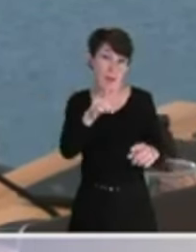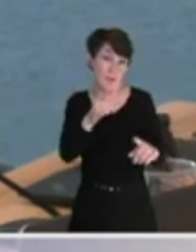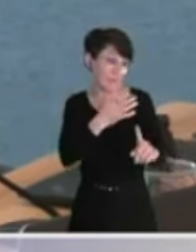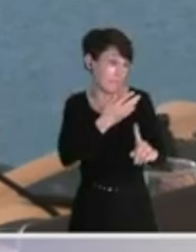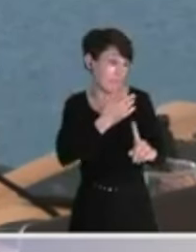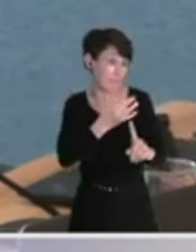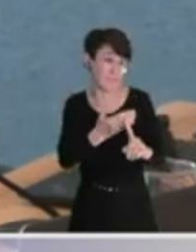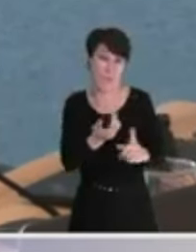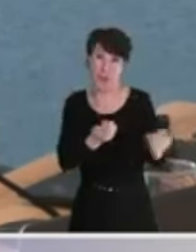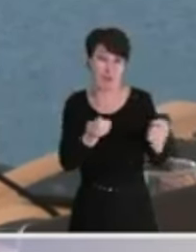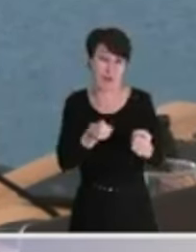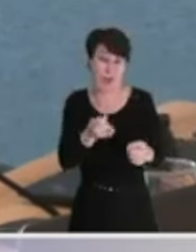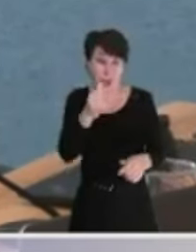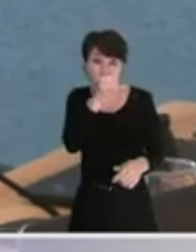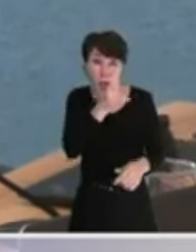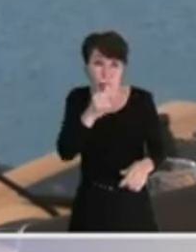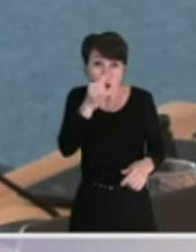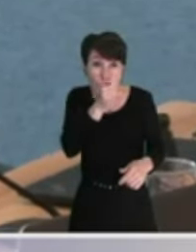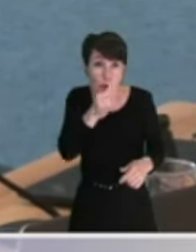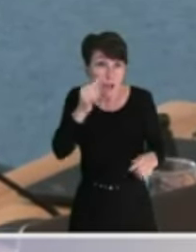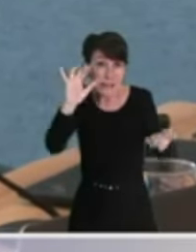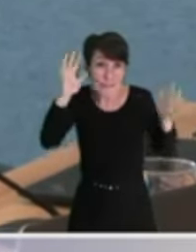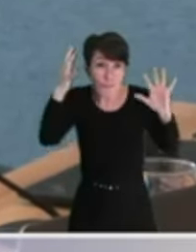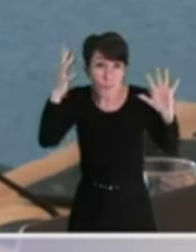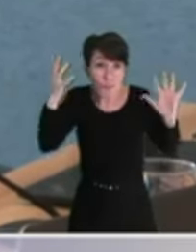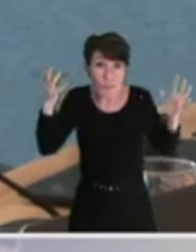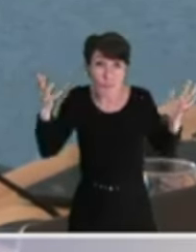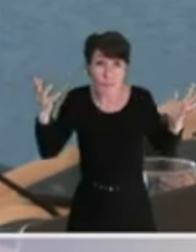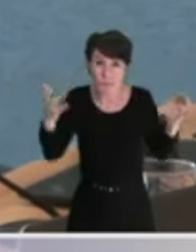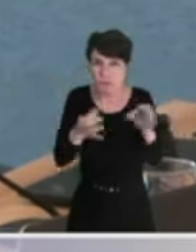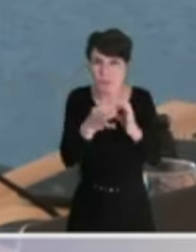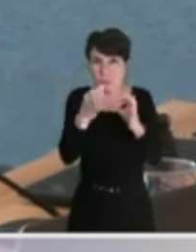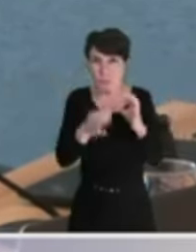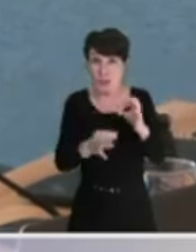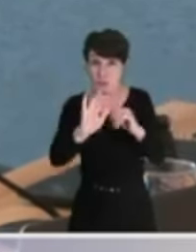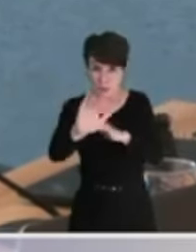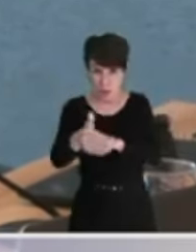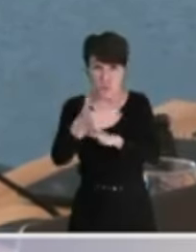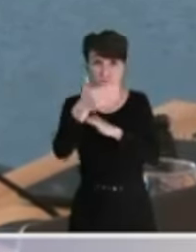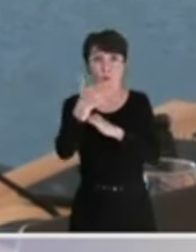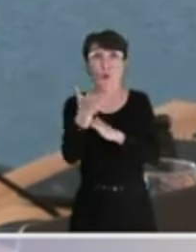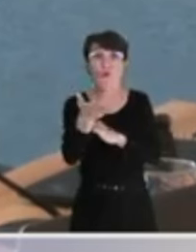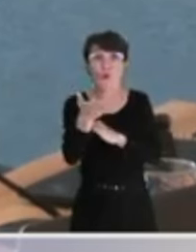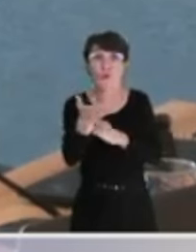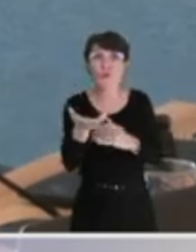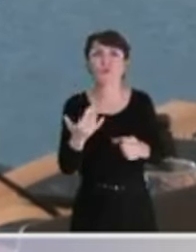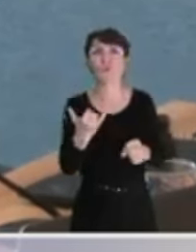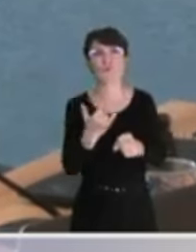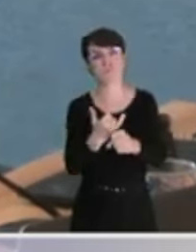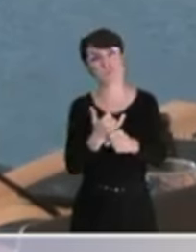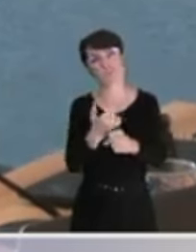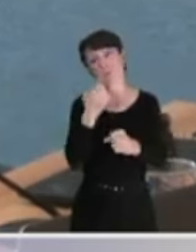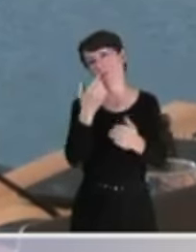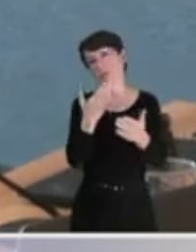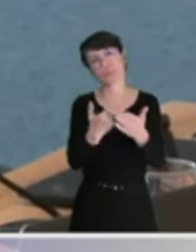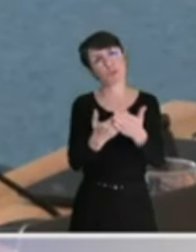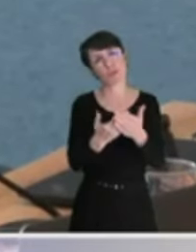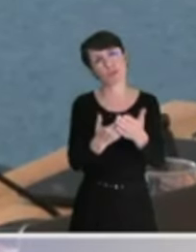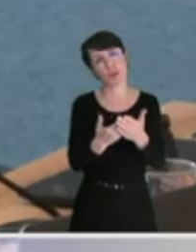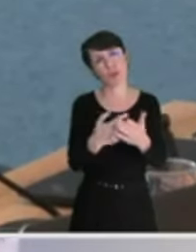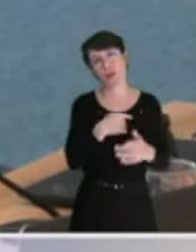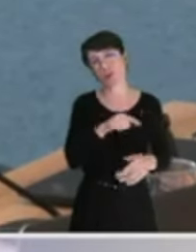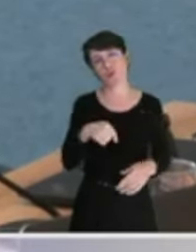absurde et folle. Et elle aboutit à ce que vous nous présentez aujourd'hui. C'est la raison pour laquelle, effectivement, nous ne vous